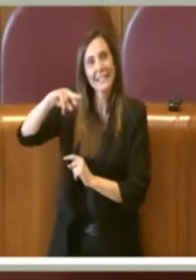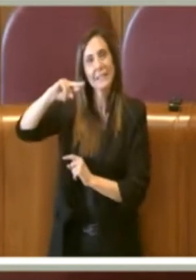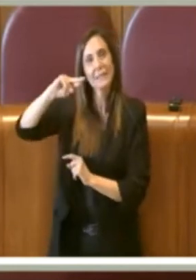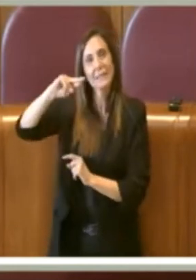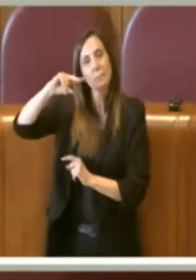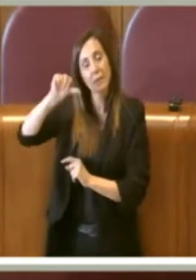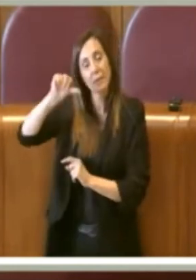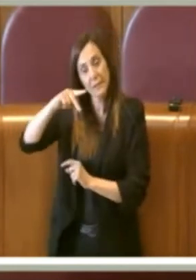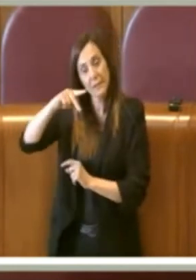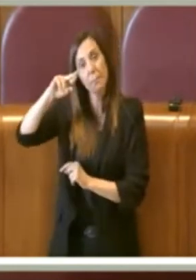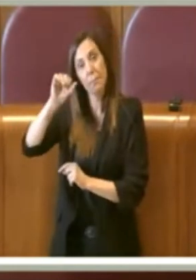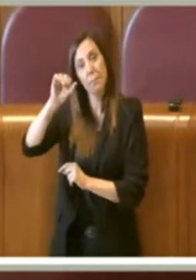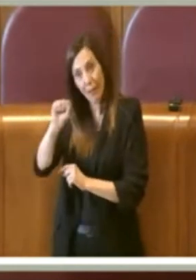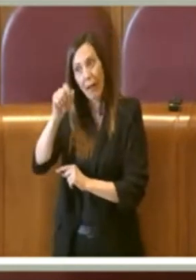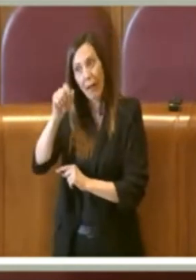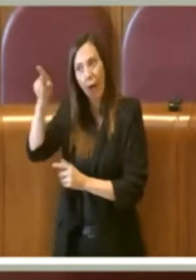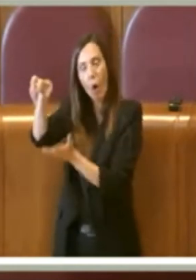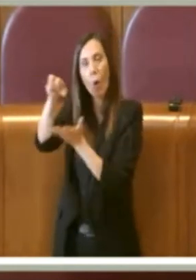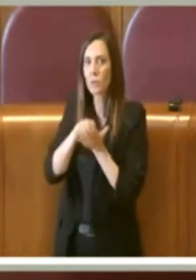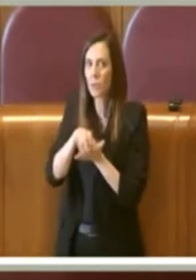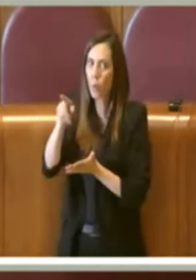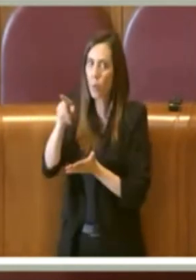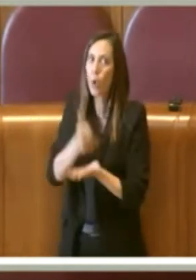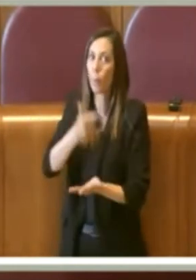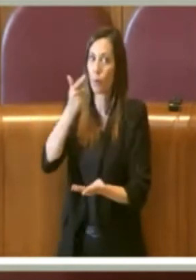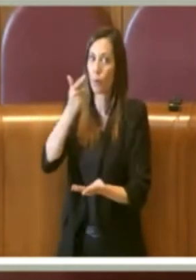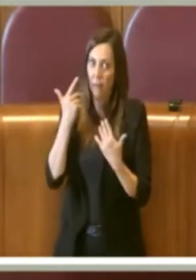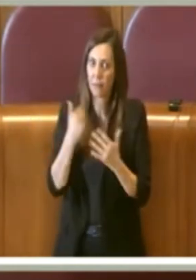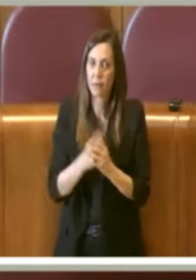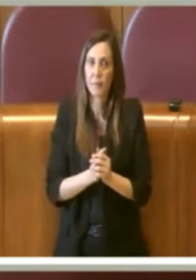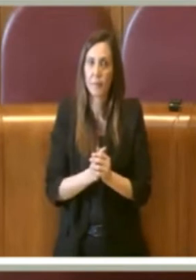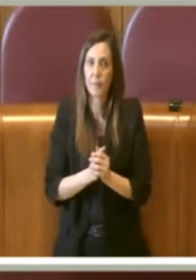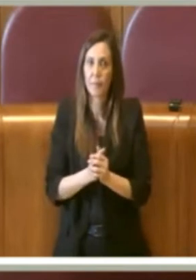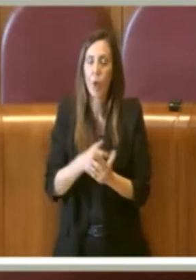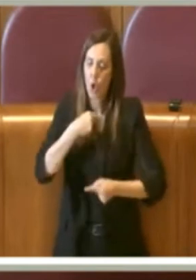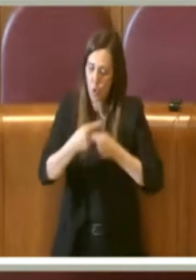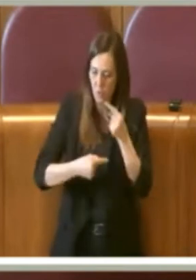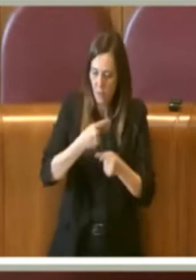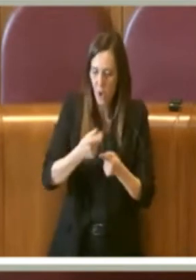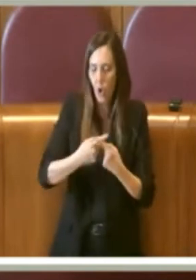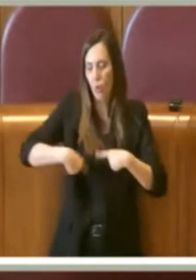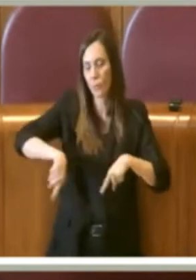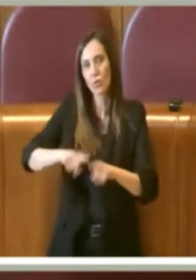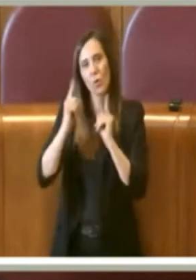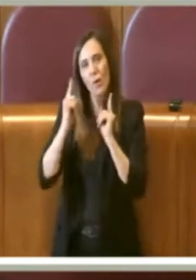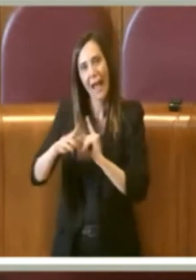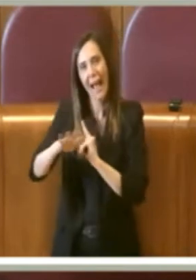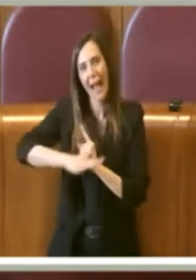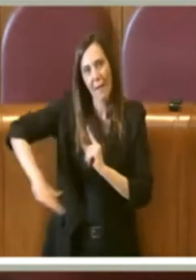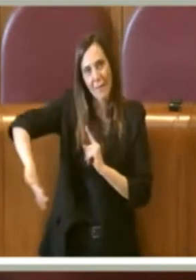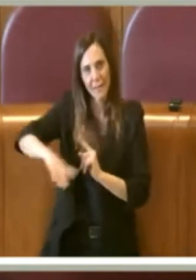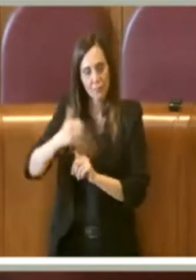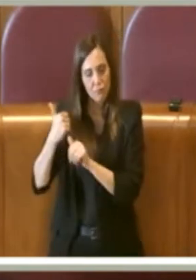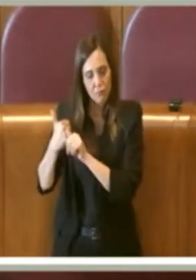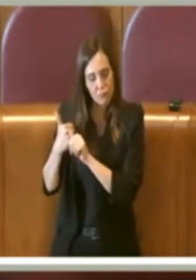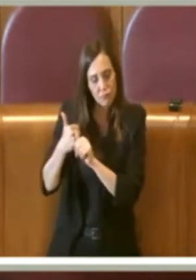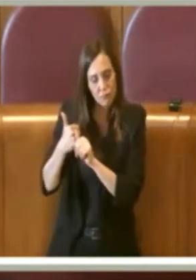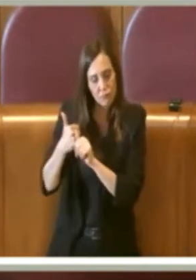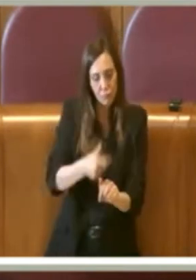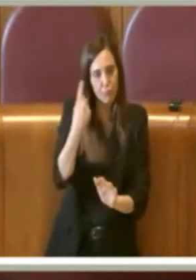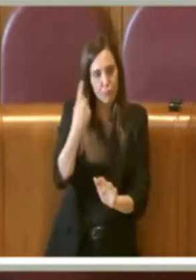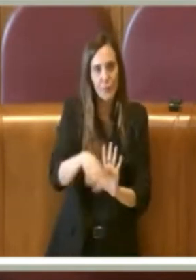contributo normativo non indifferente, un contributo tecnico importante. Continueremo con la Commissione Ambiente di seguire questo